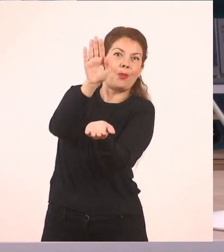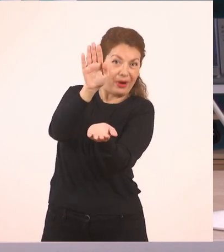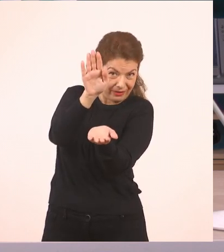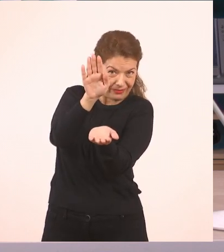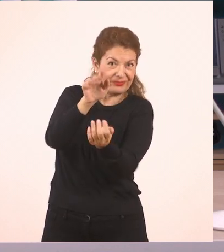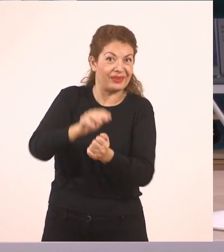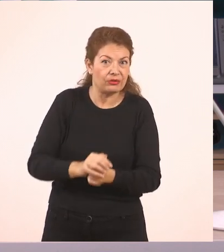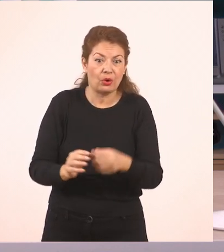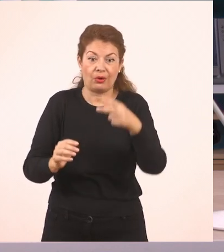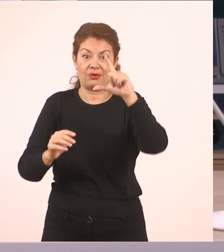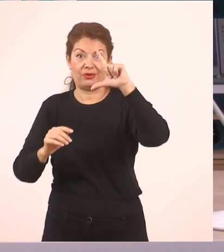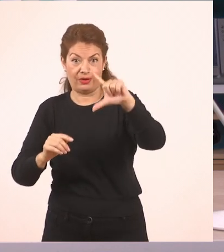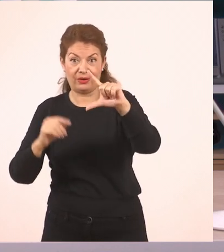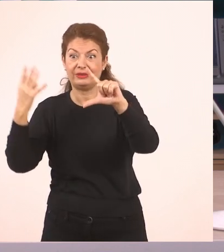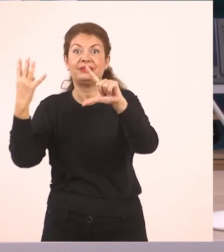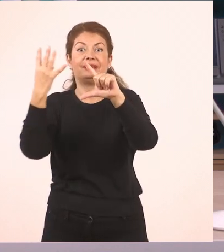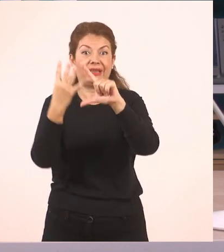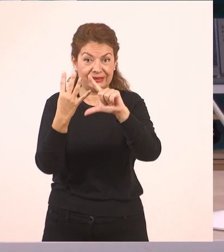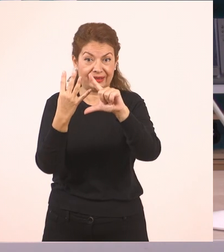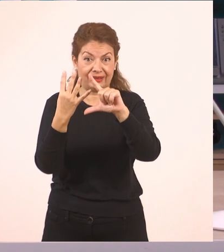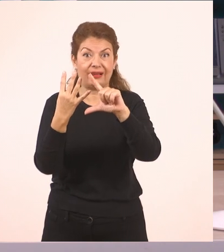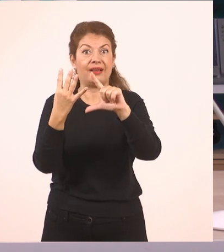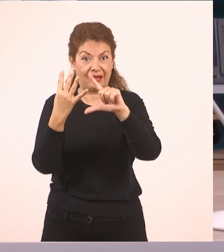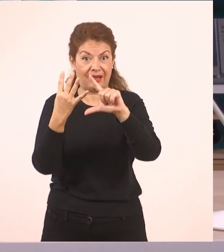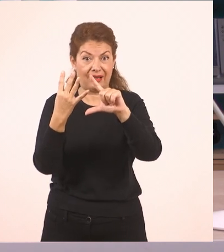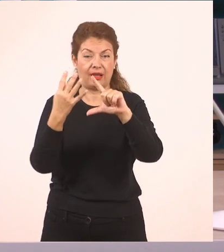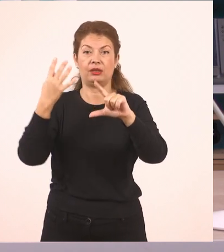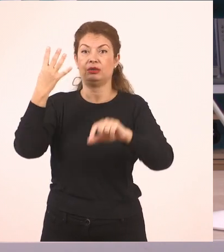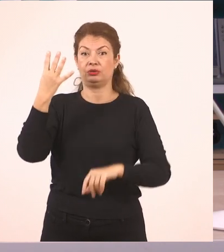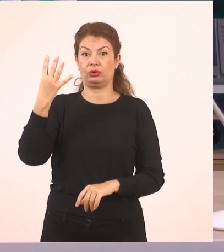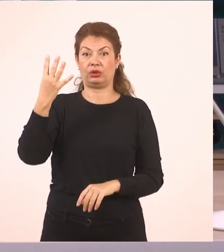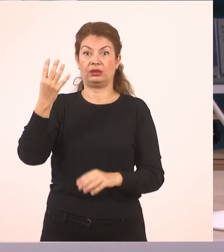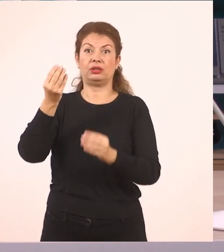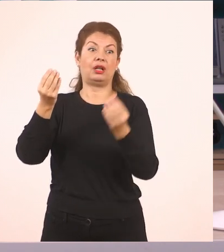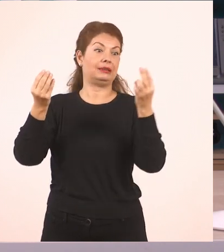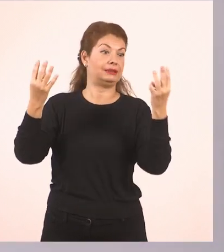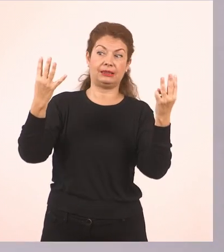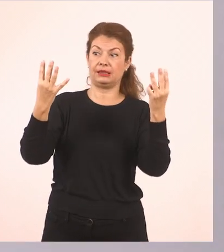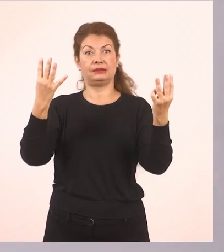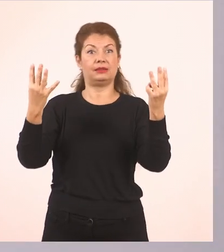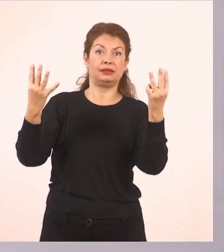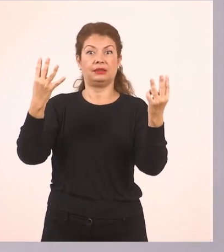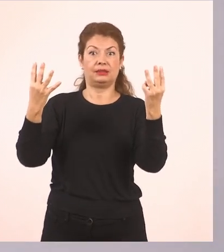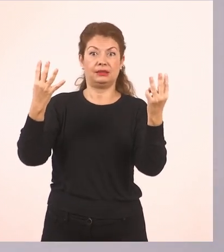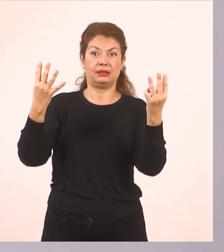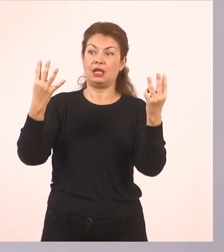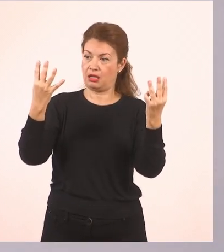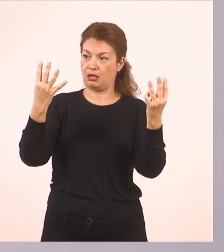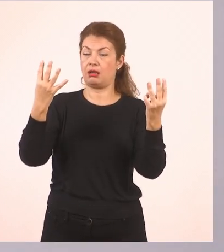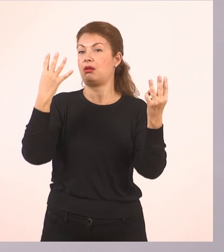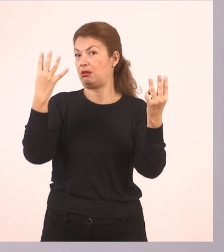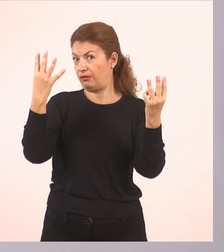Τέσσερα. Το τέσσερα είναι πιο μεγάλο από το τρία. Ή αλλιώς το τρία